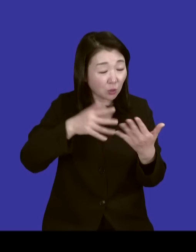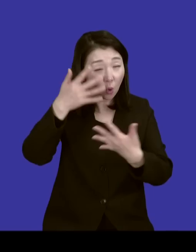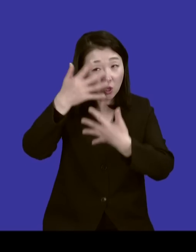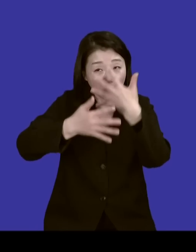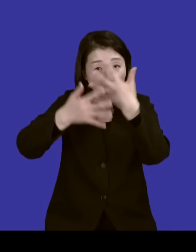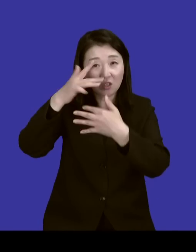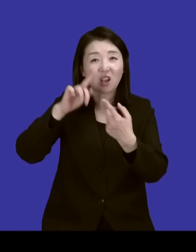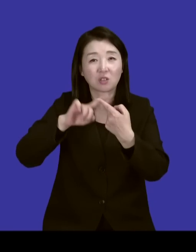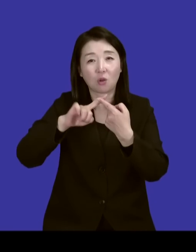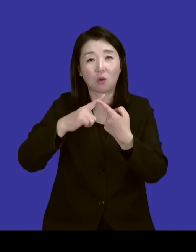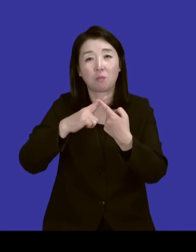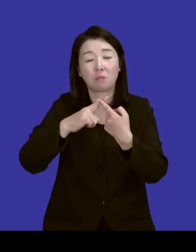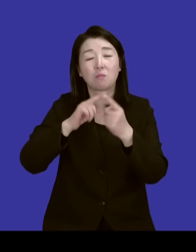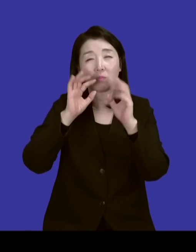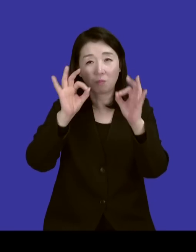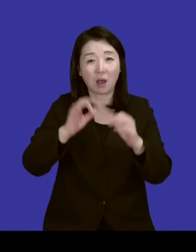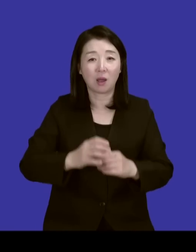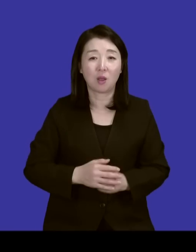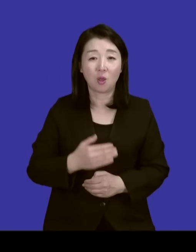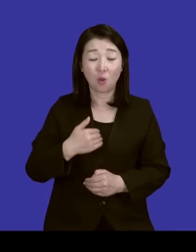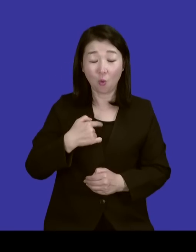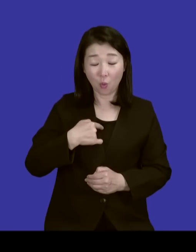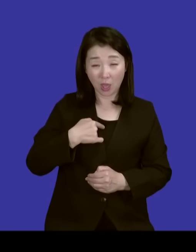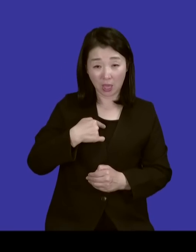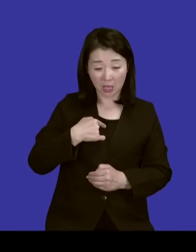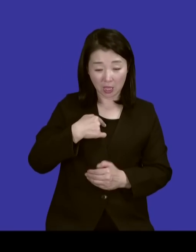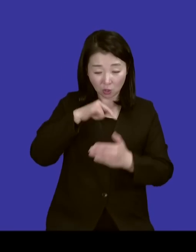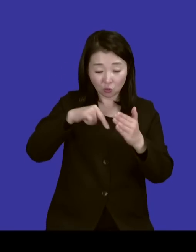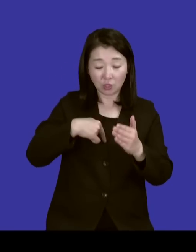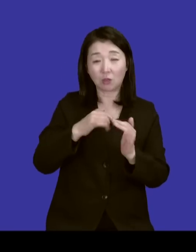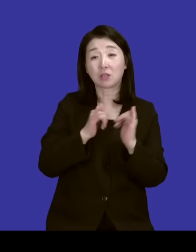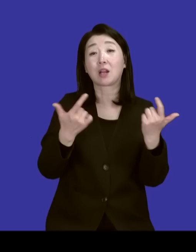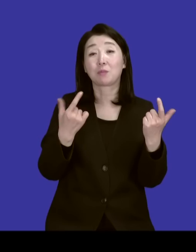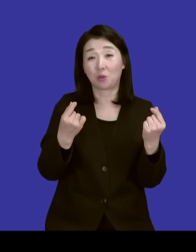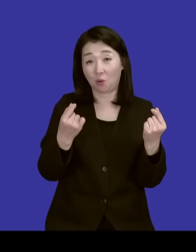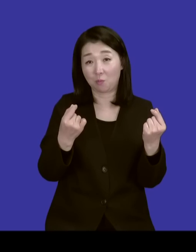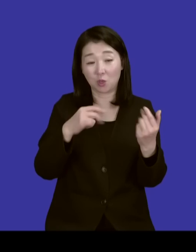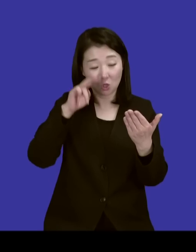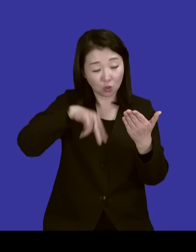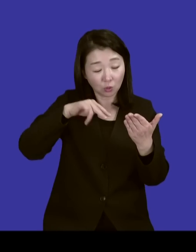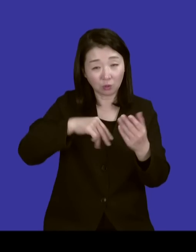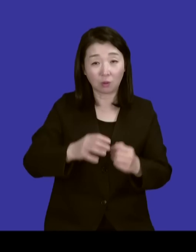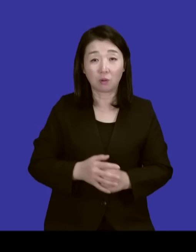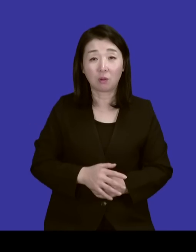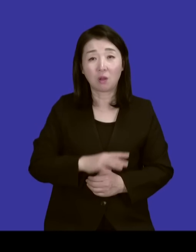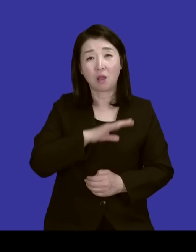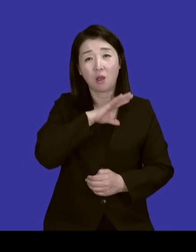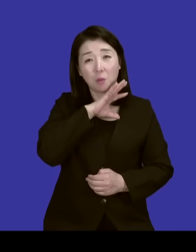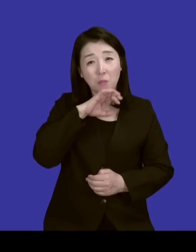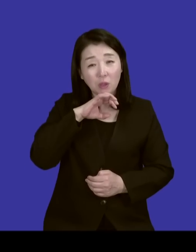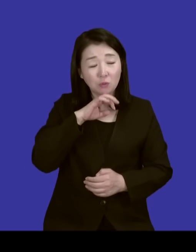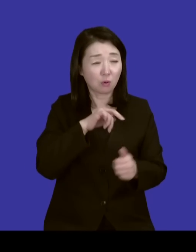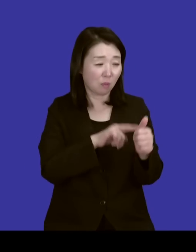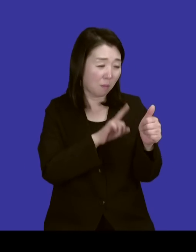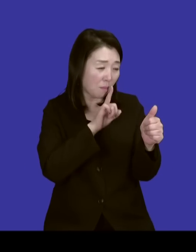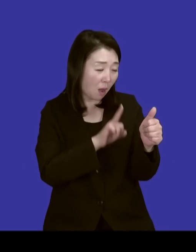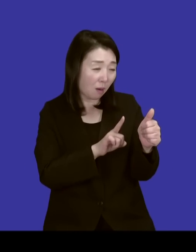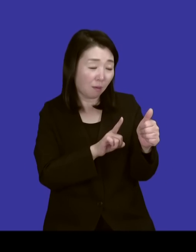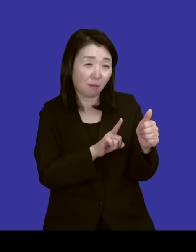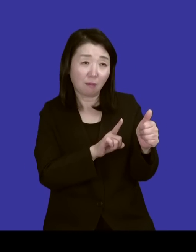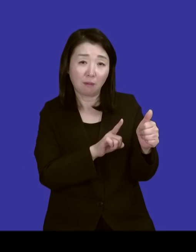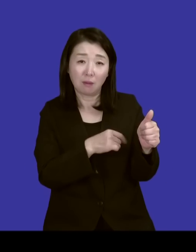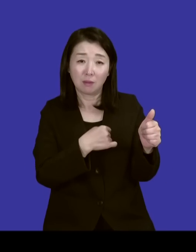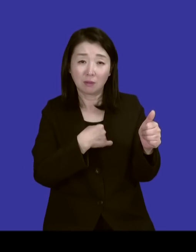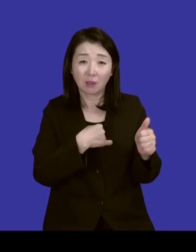보는 거예요. 그중에 저도 한 인간이 된 거죠. 그래서 베드로 아저씨가 한 말도 저한테는